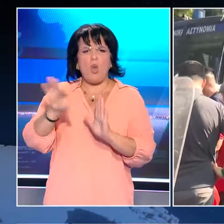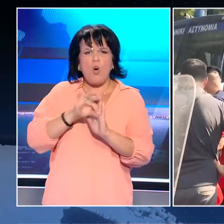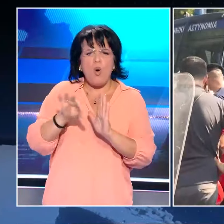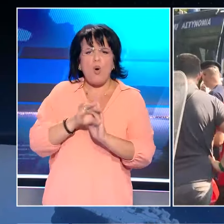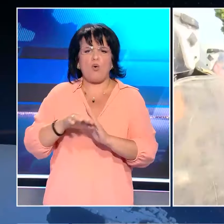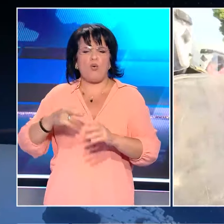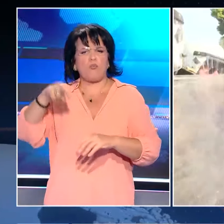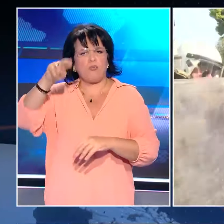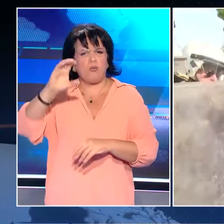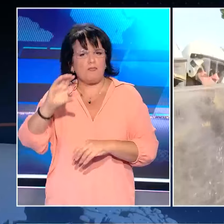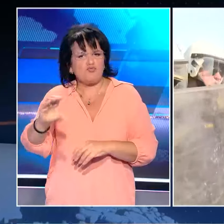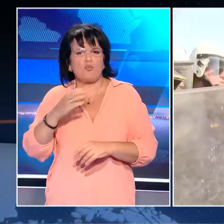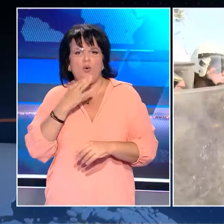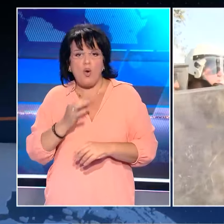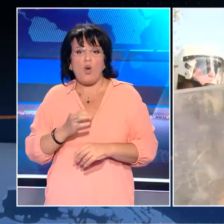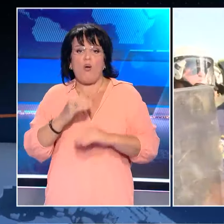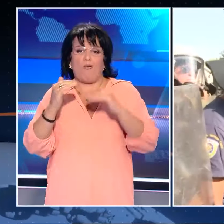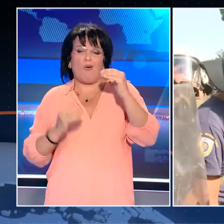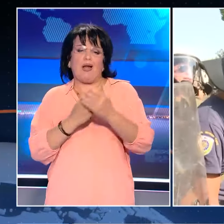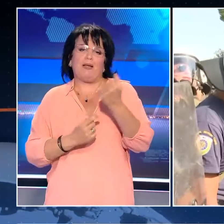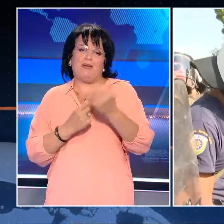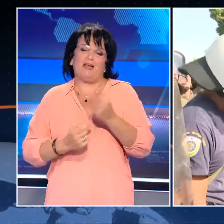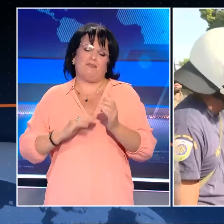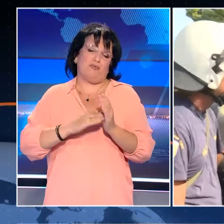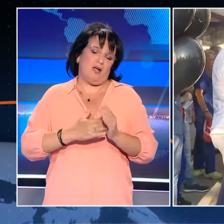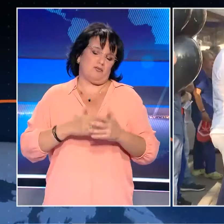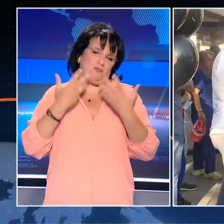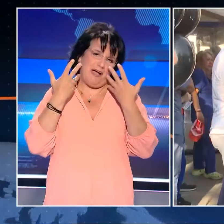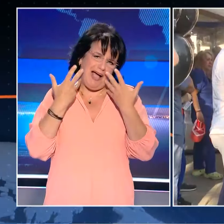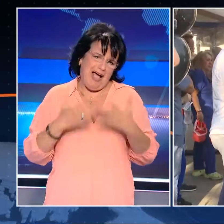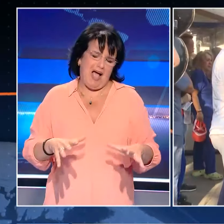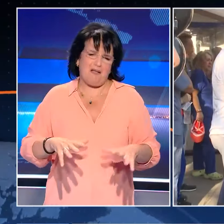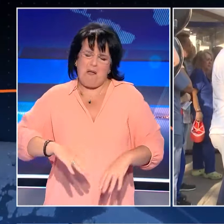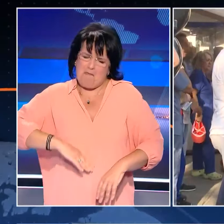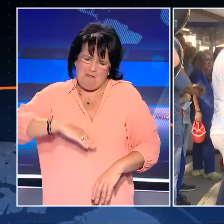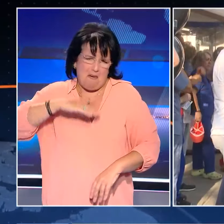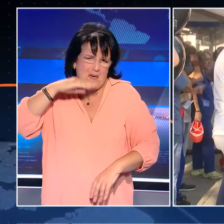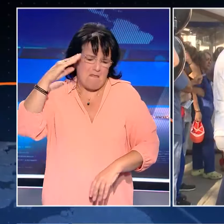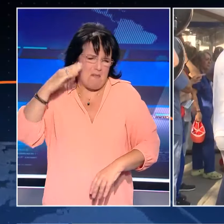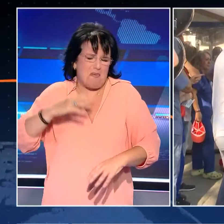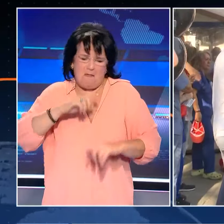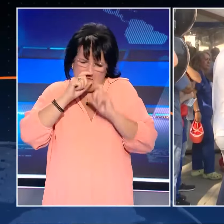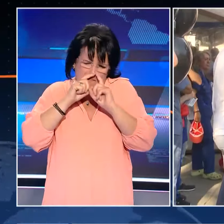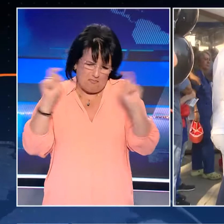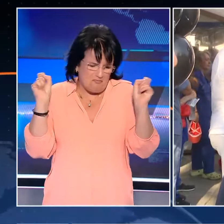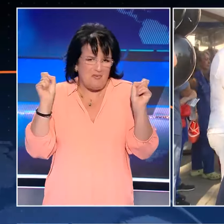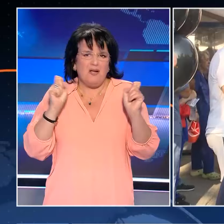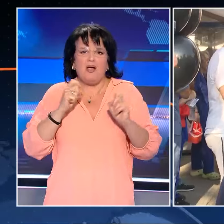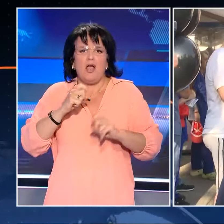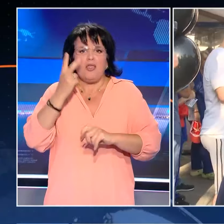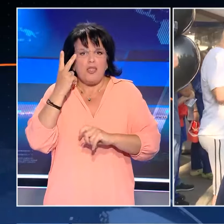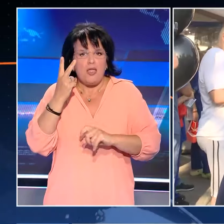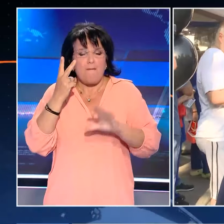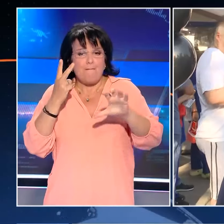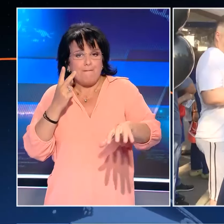και αυξήσεις μισθών καθώς, όπως λένε, η υποστελέχωση του ΕΣΥ είναι δραματική. Δεν αντέχουμε άλλο να υπάρχουν δύο νοσηλεύτριες